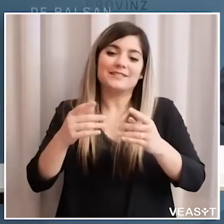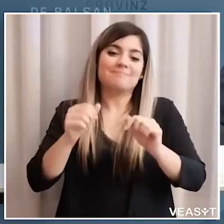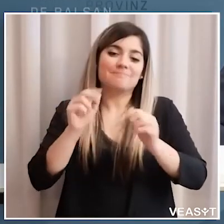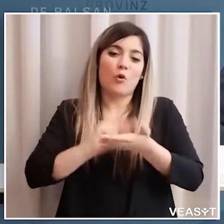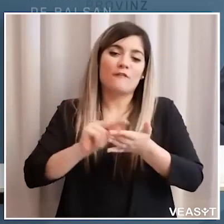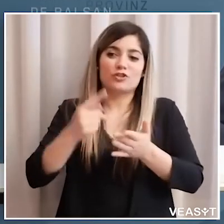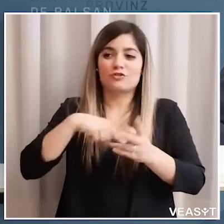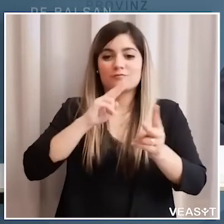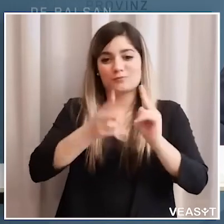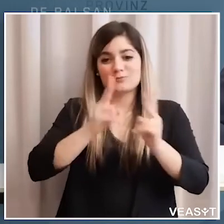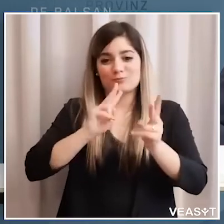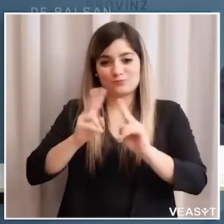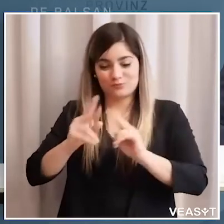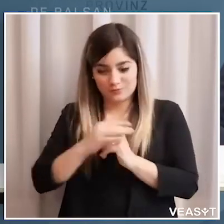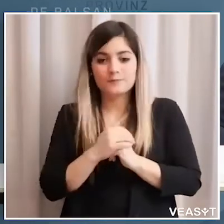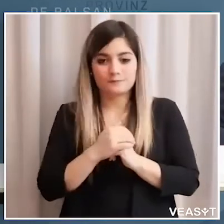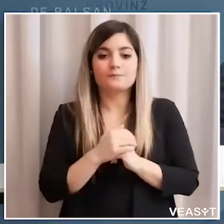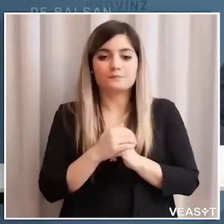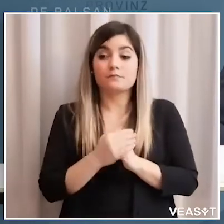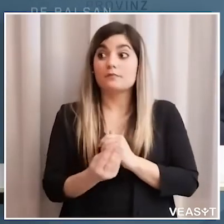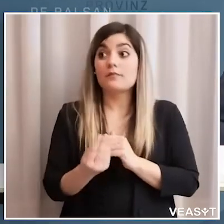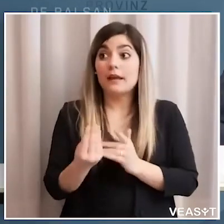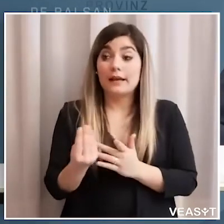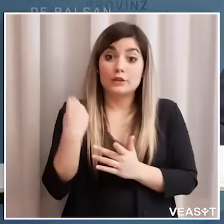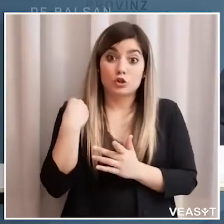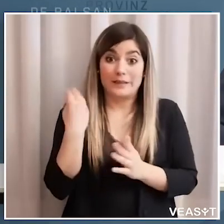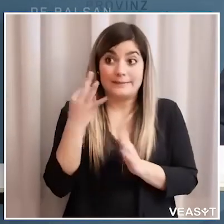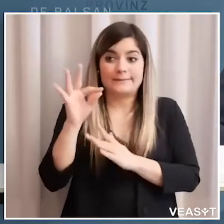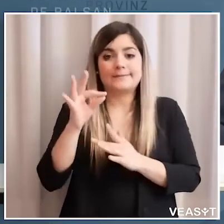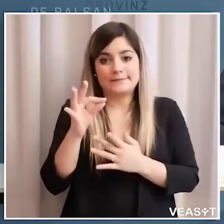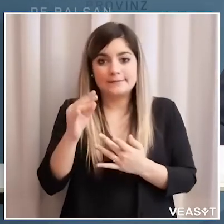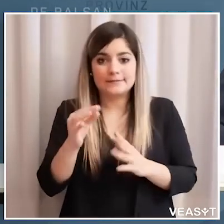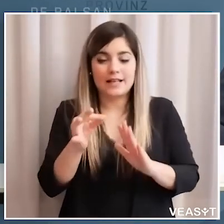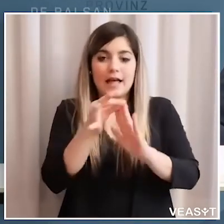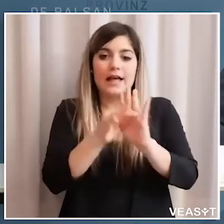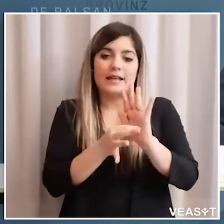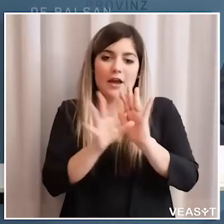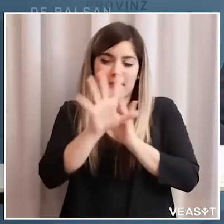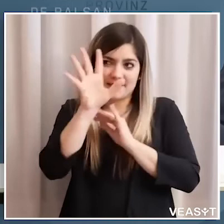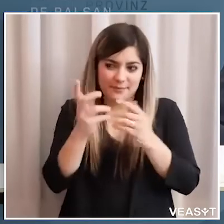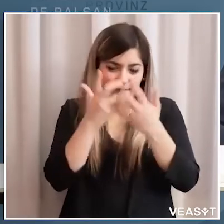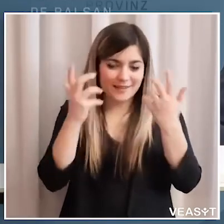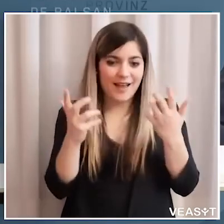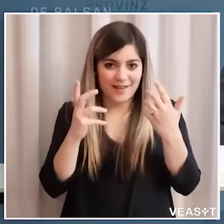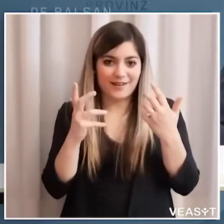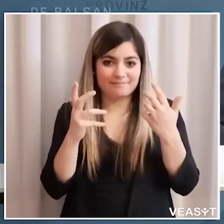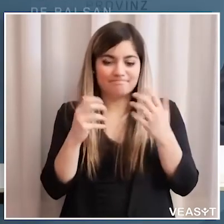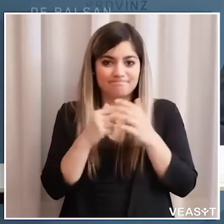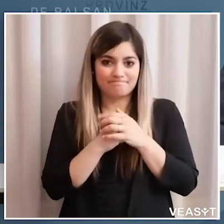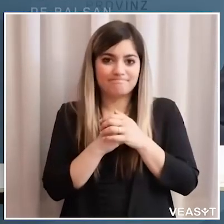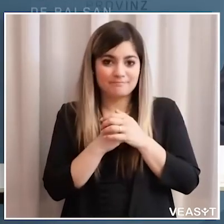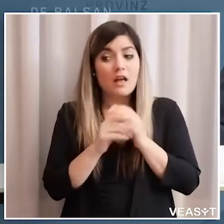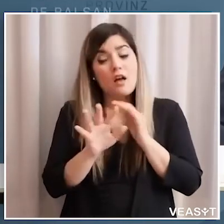uffici per rispondere alla domanda precisa per quanto possibile adesso ovviamente la regola mi sembra piuttosto chiara